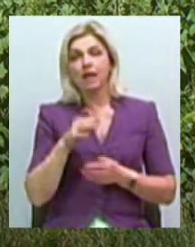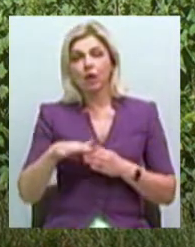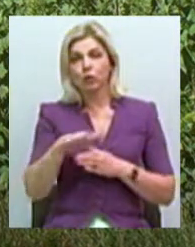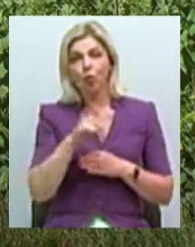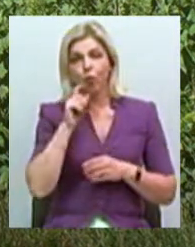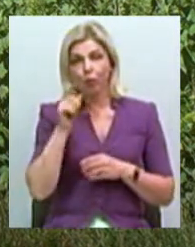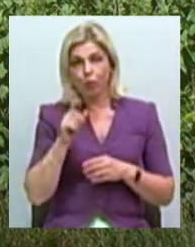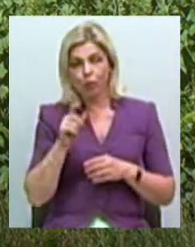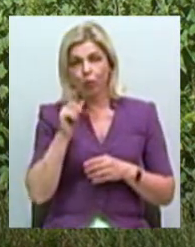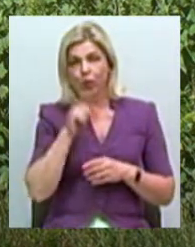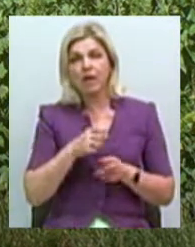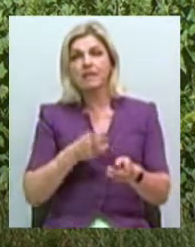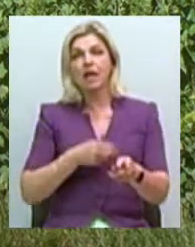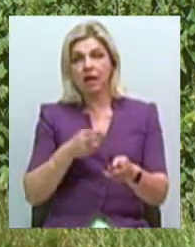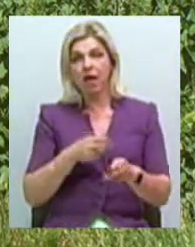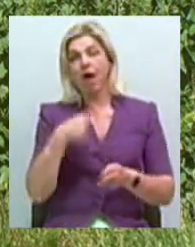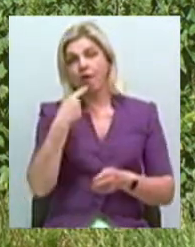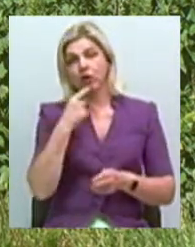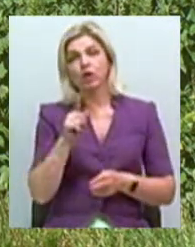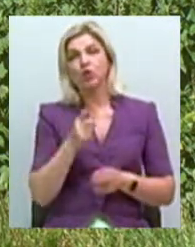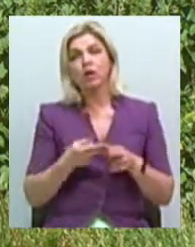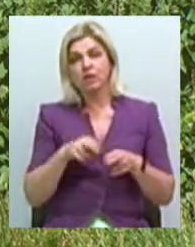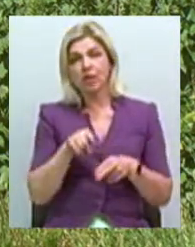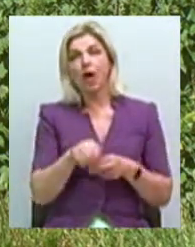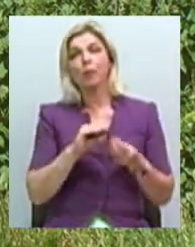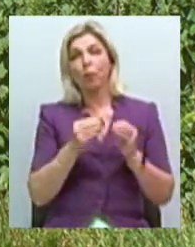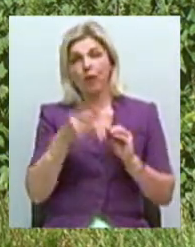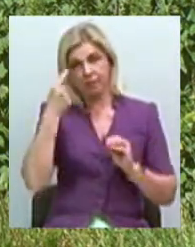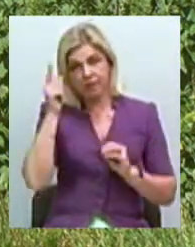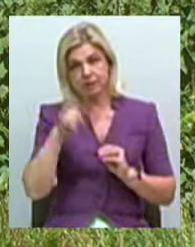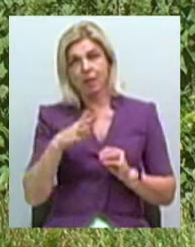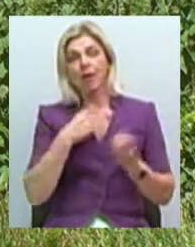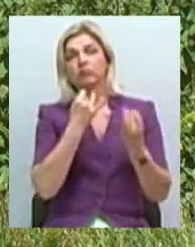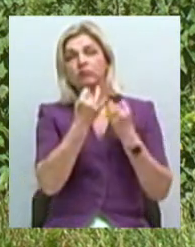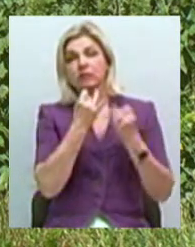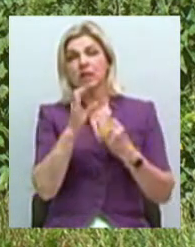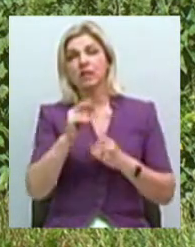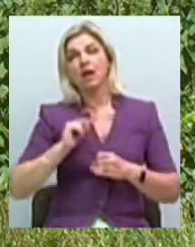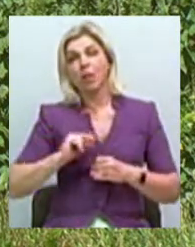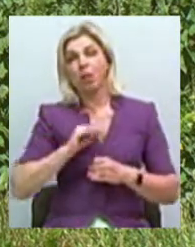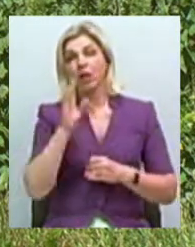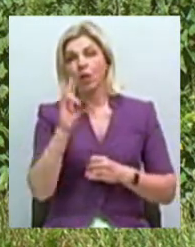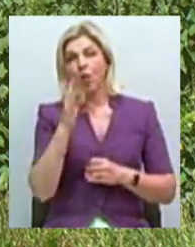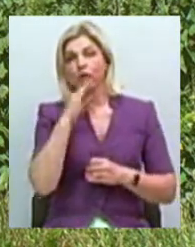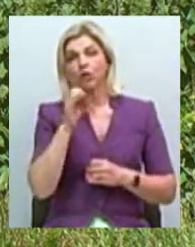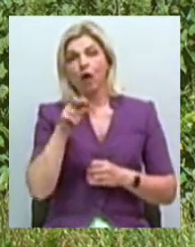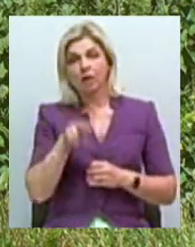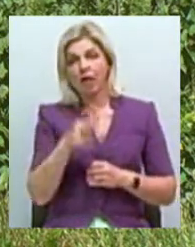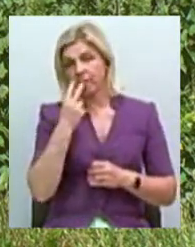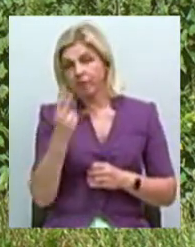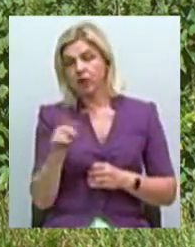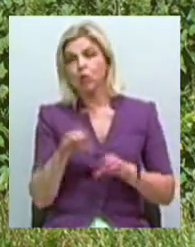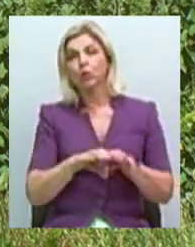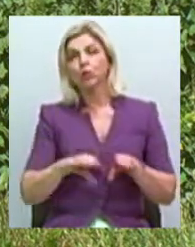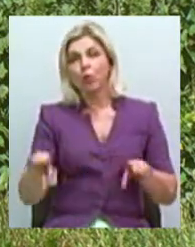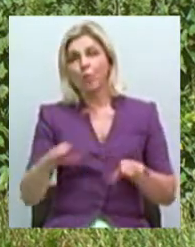телефоном сказав, що про цю проблему знає. Бо спілкувався з фахівцями «Миколаїв водоканалу», виїздив на місце витоку і бачив, що їх труба знаходиться не